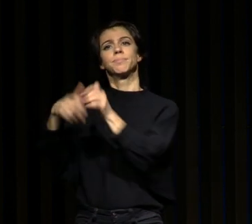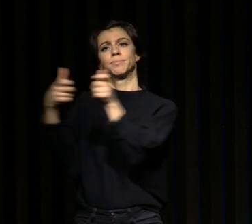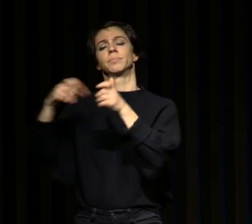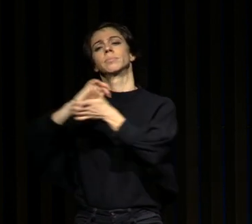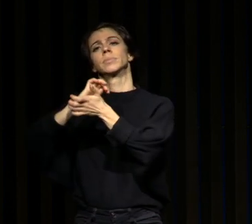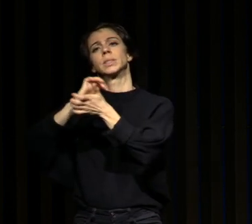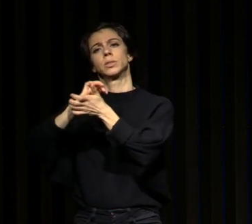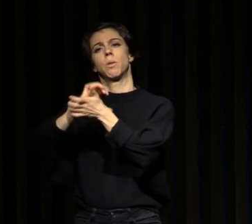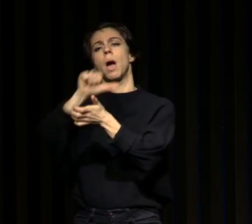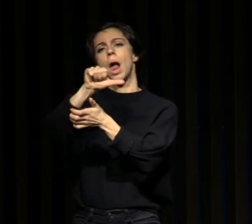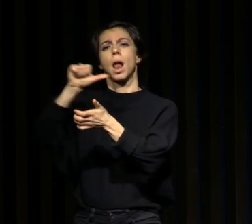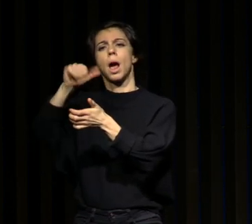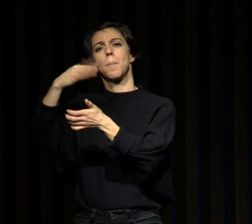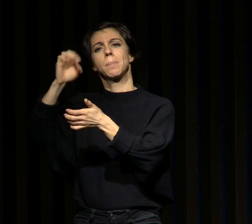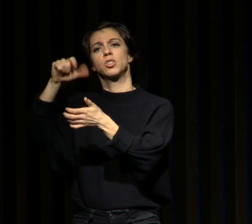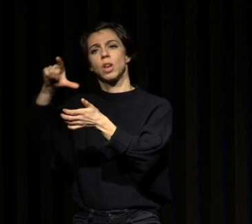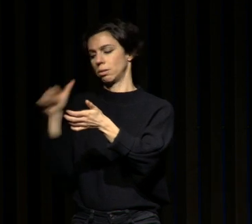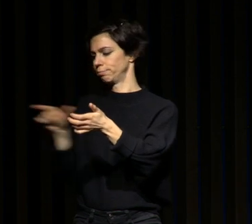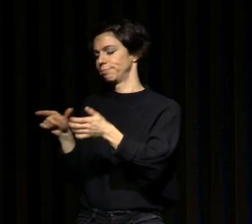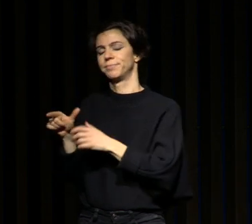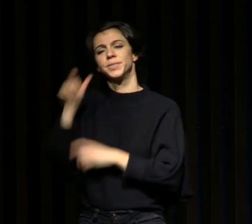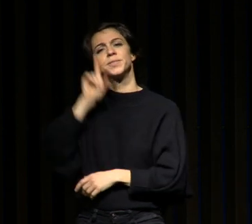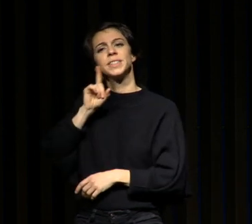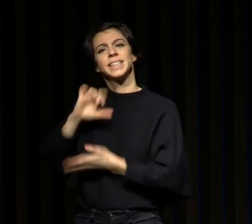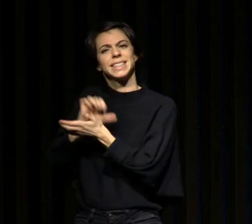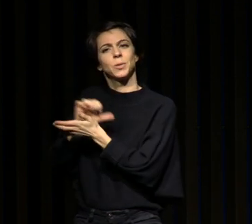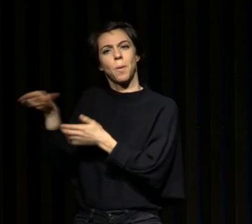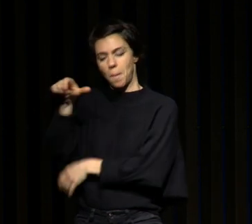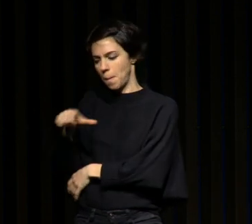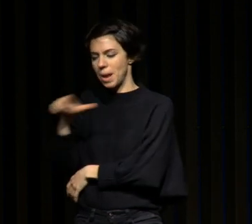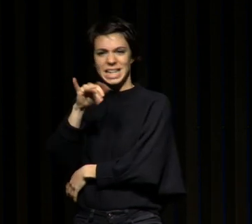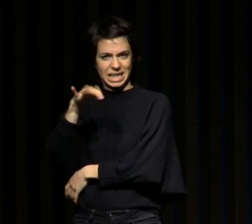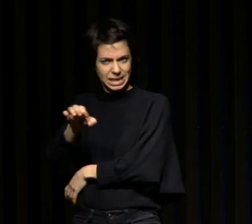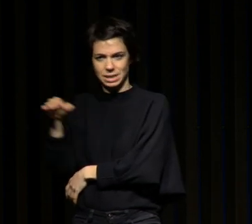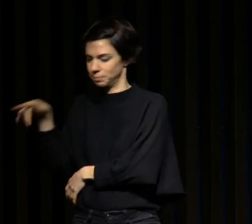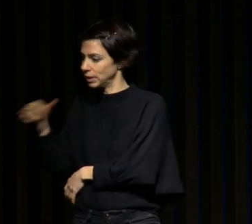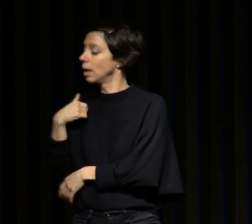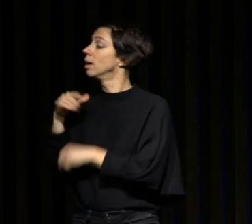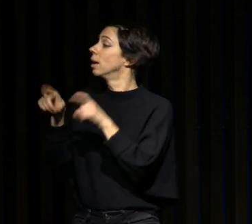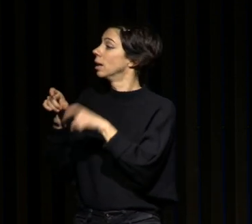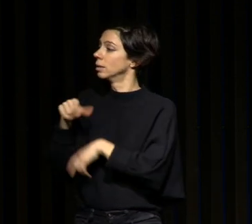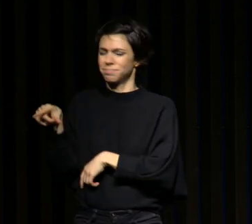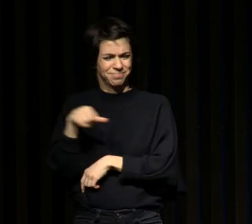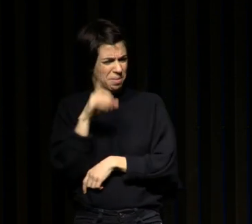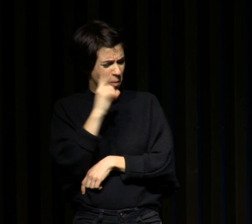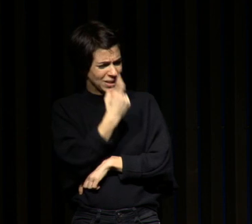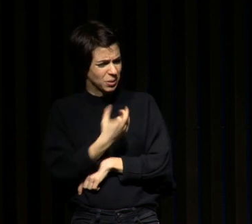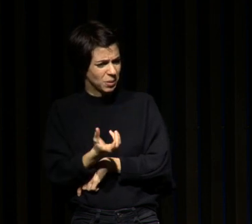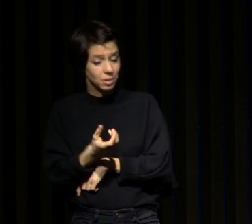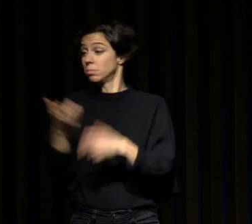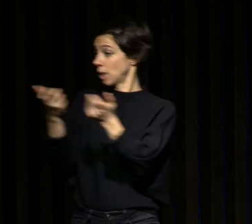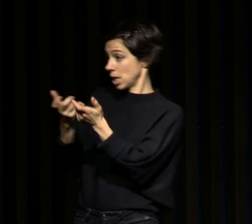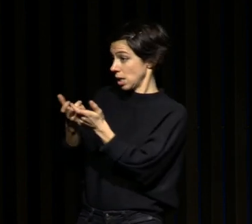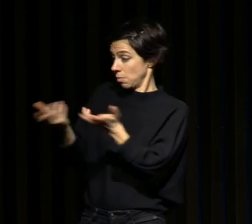elles m regardé avec des grands hurons en disant mais je comprends pas cette question et puis en allant plus en avant et en leur disant mais par exemple vous là